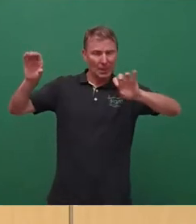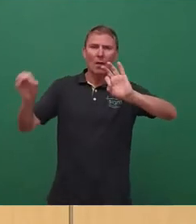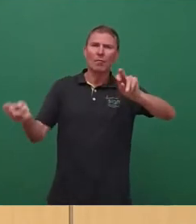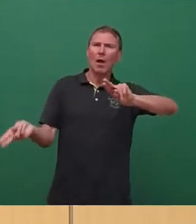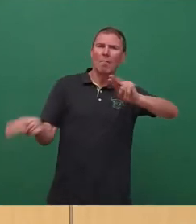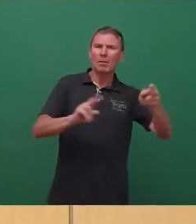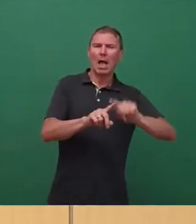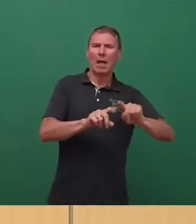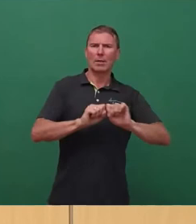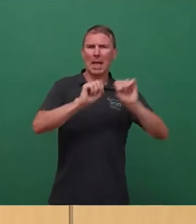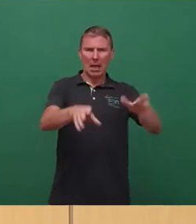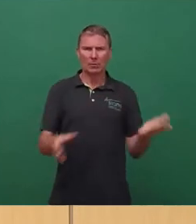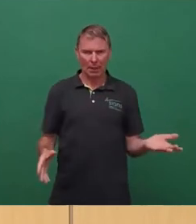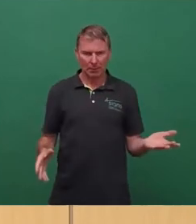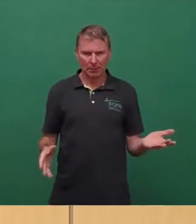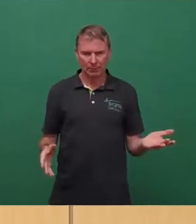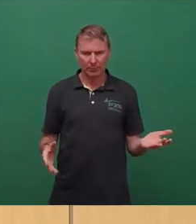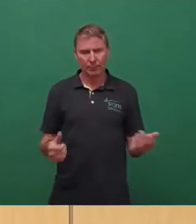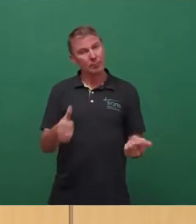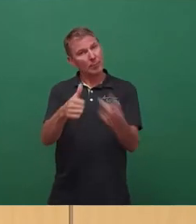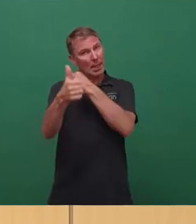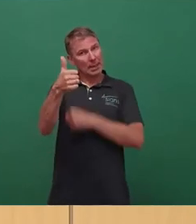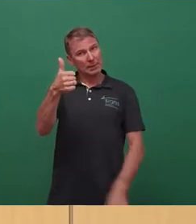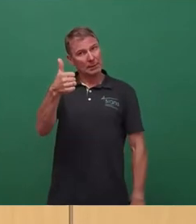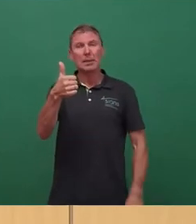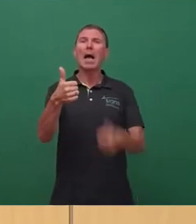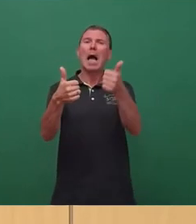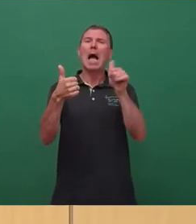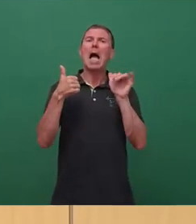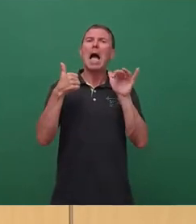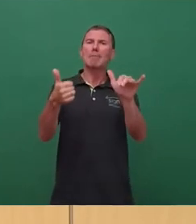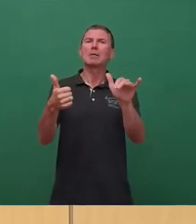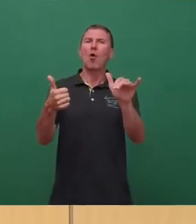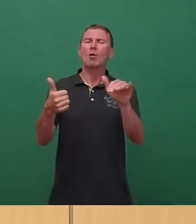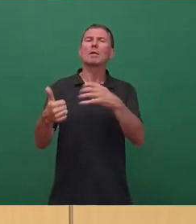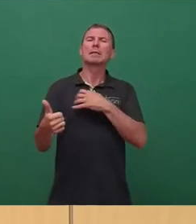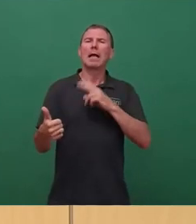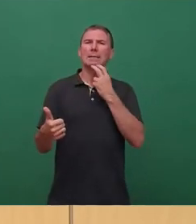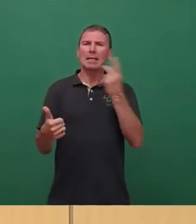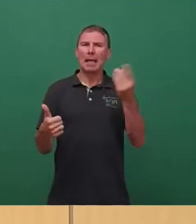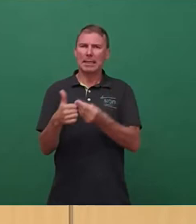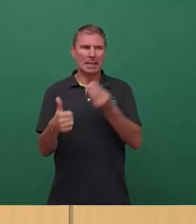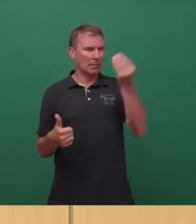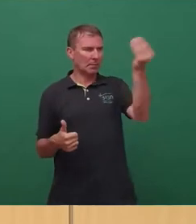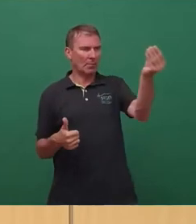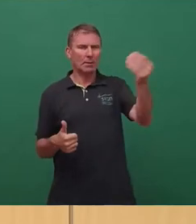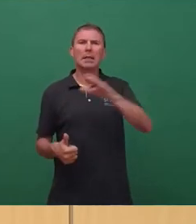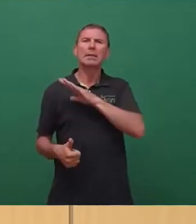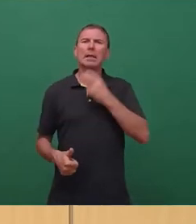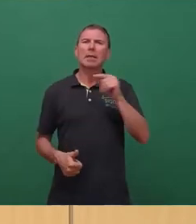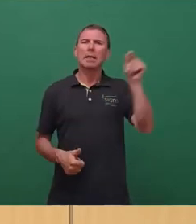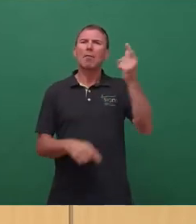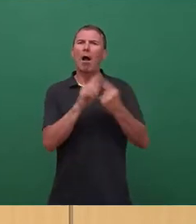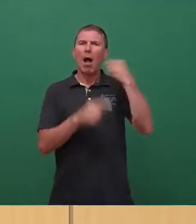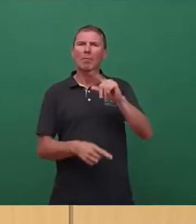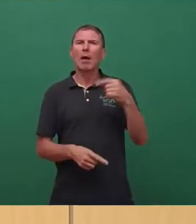ausgeben. Erstens, eine Million der Sachsen Energie geben, weil wir haben der Sachsen Energie vor einem halben Jahr lang